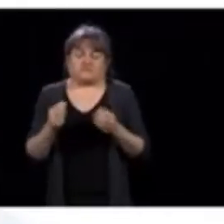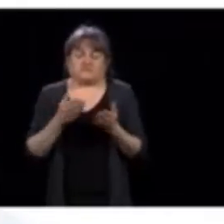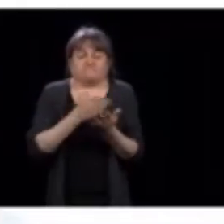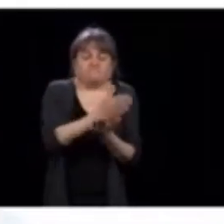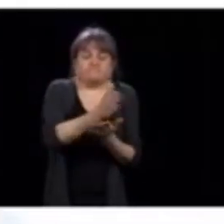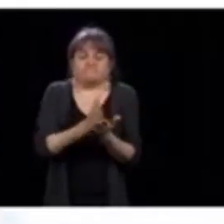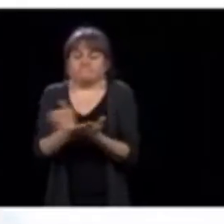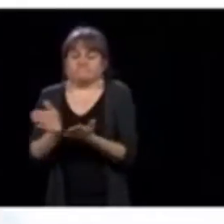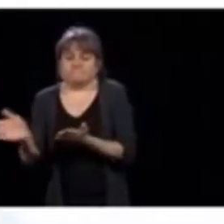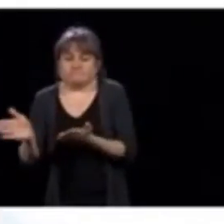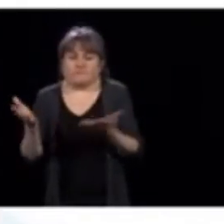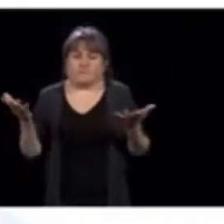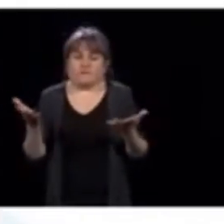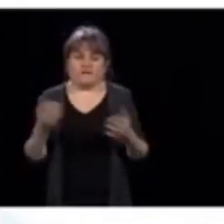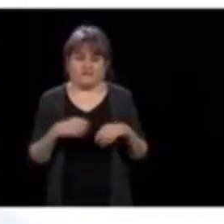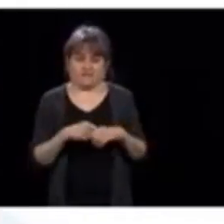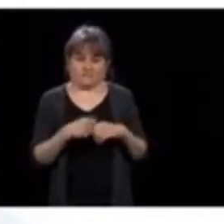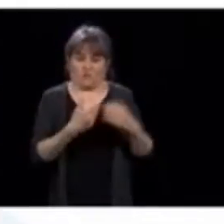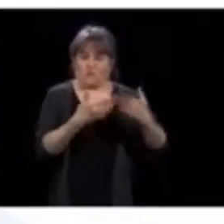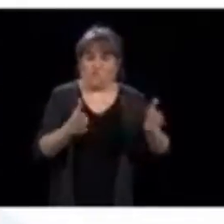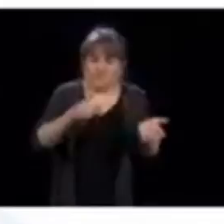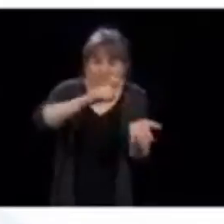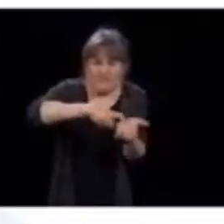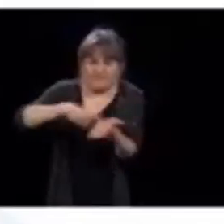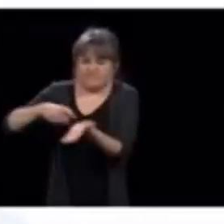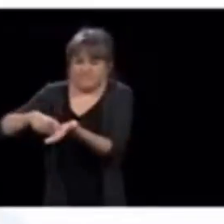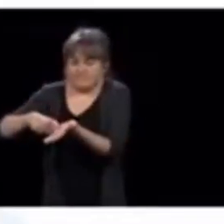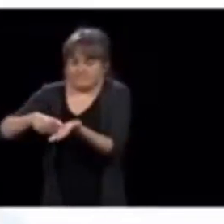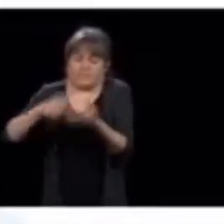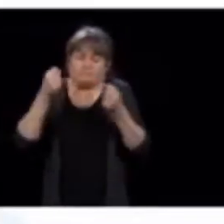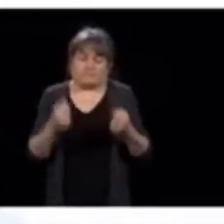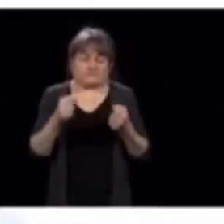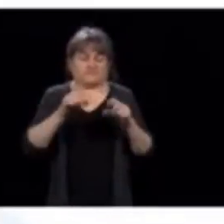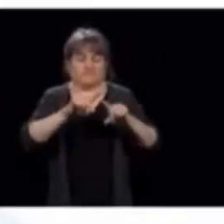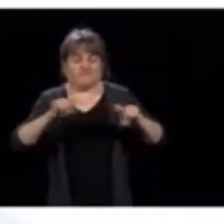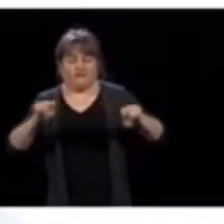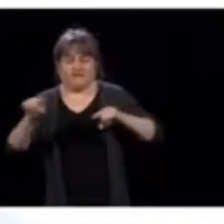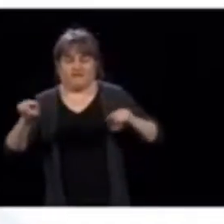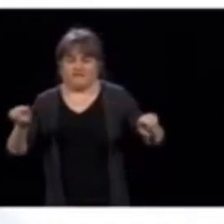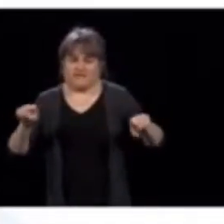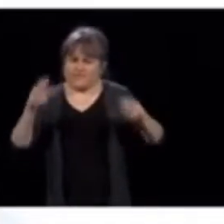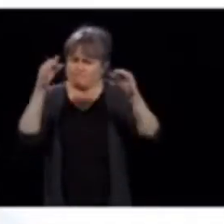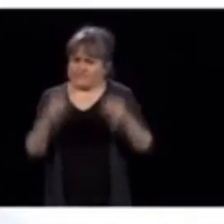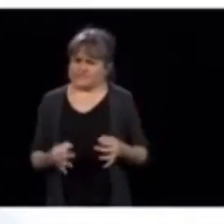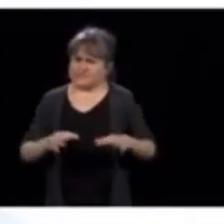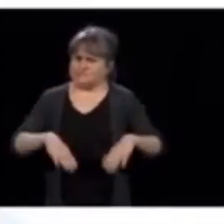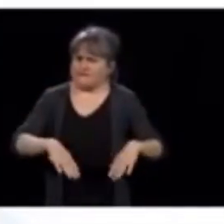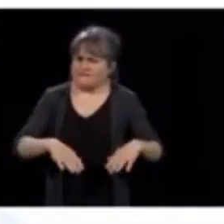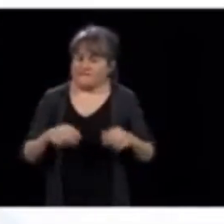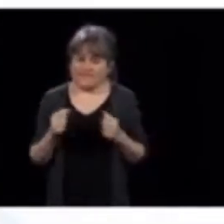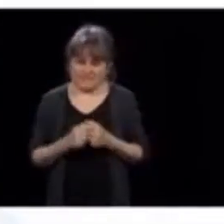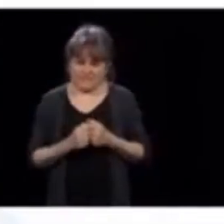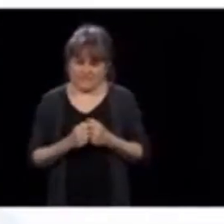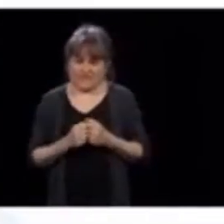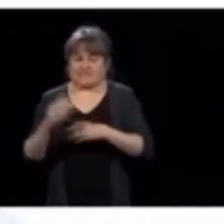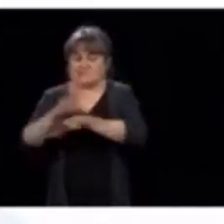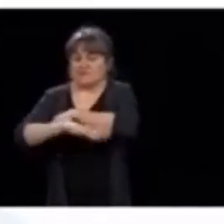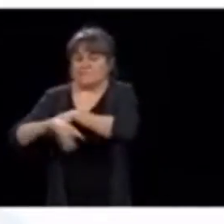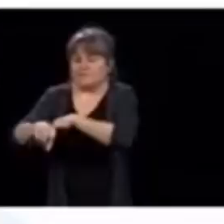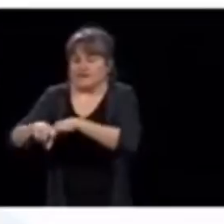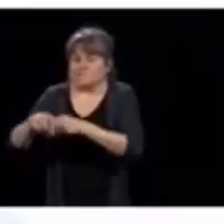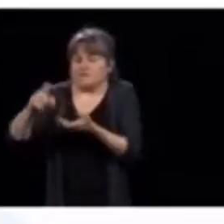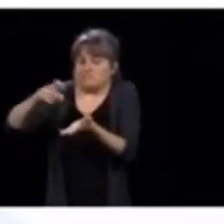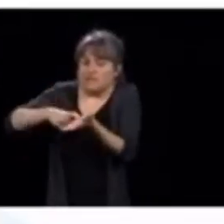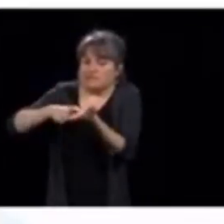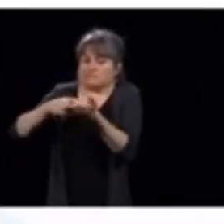du côté, donc, de l'année scolaire et puis du travail qui sera fait à la rentrée en septembre. Donc, il